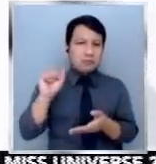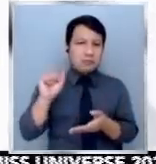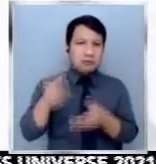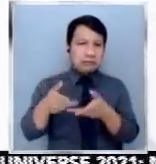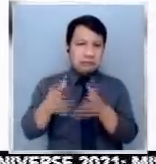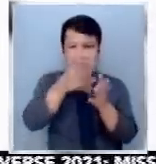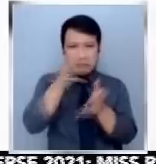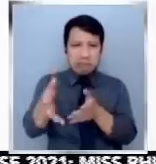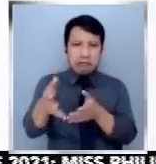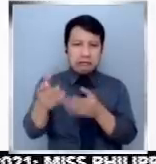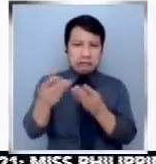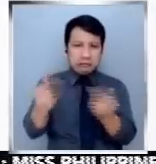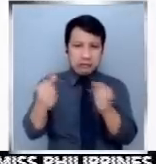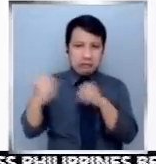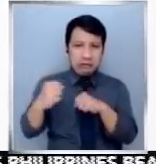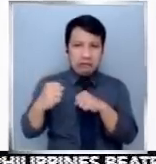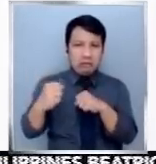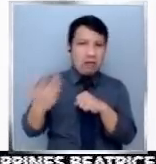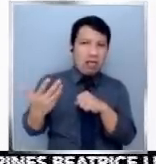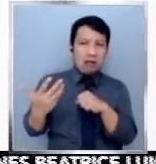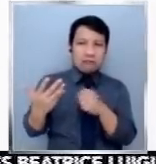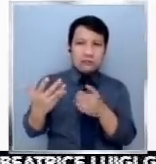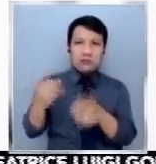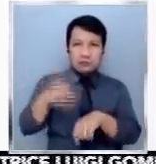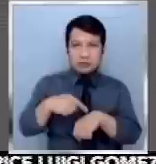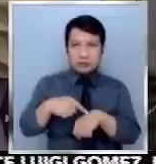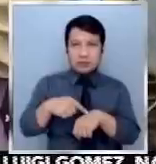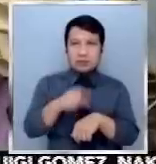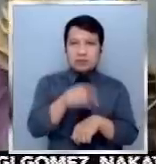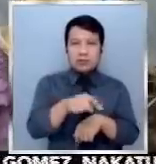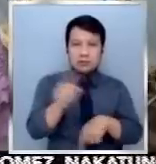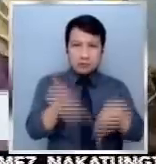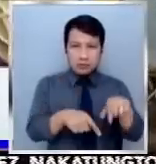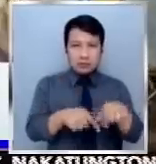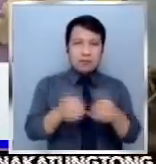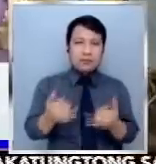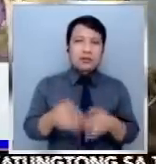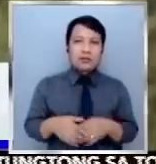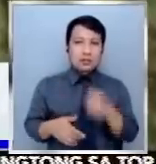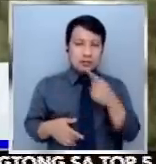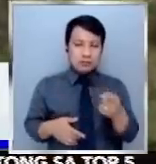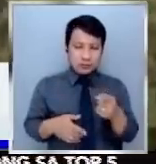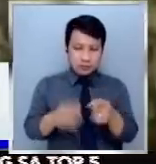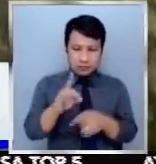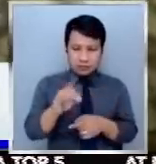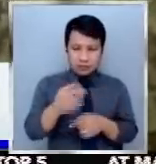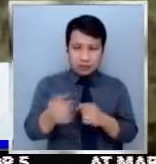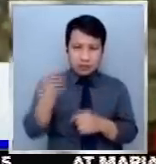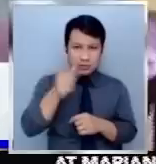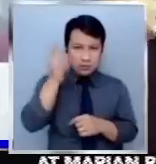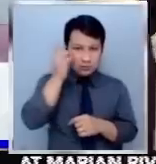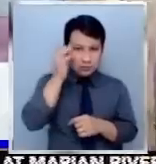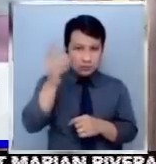sa pagresolba sa pandemia, oras na raw para panagutin ang mga ito. Sa tugon ni Duque kay Loxin, tinanggi niya ang elegasyon